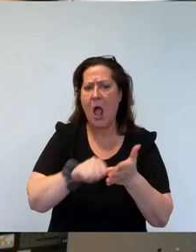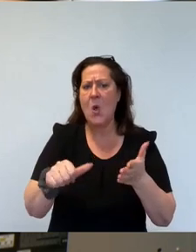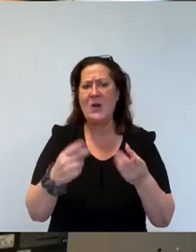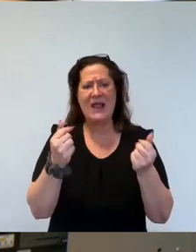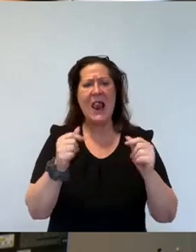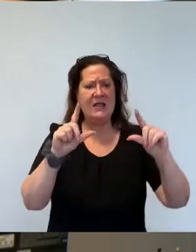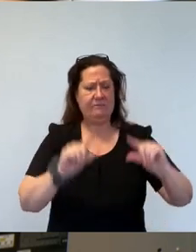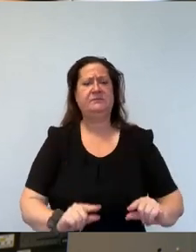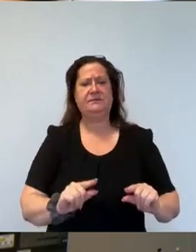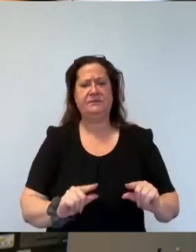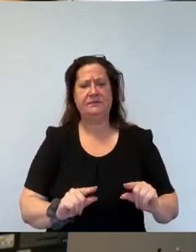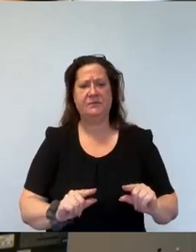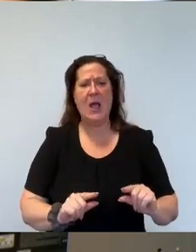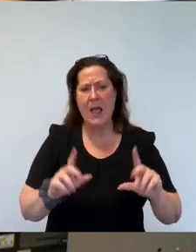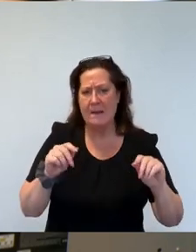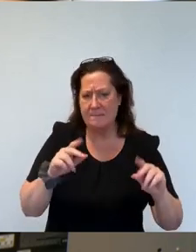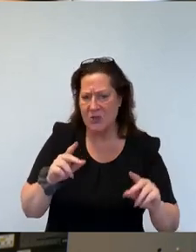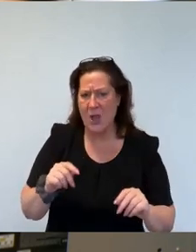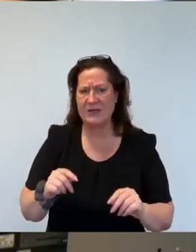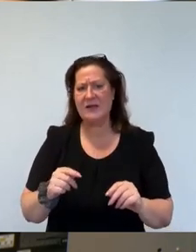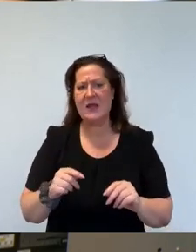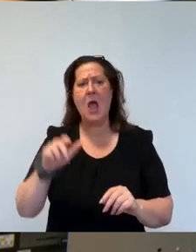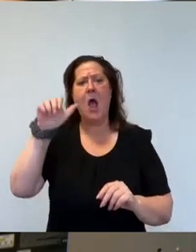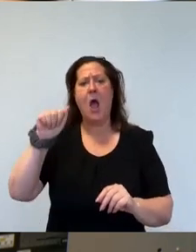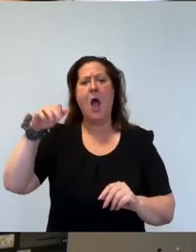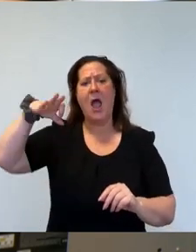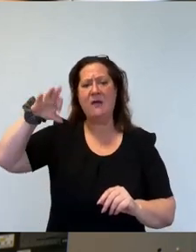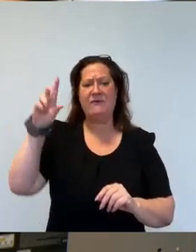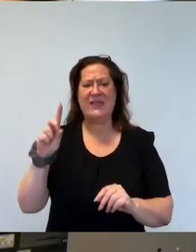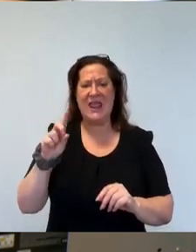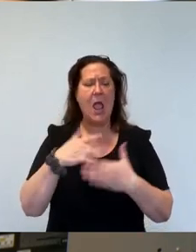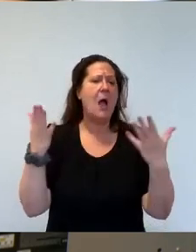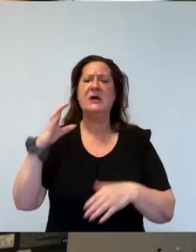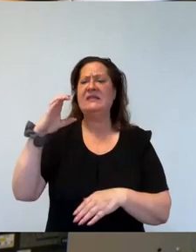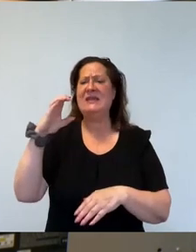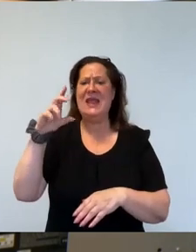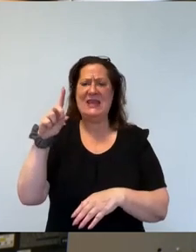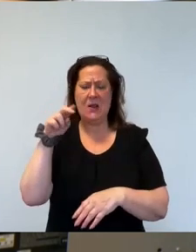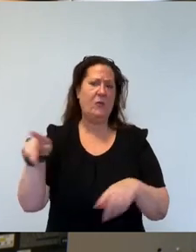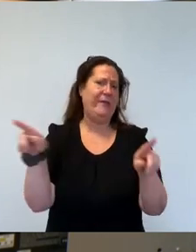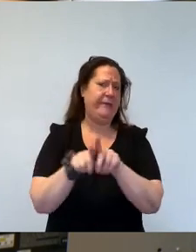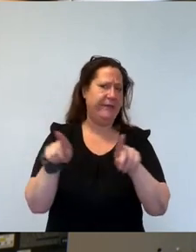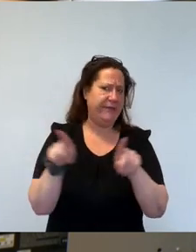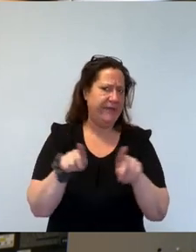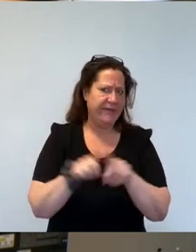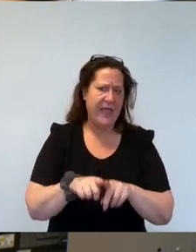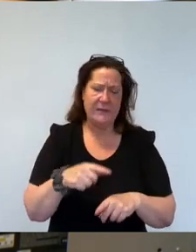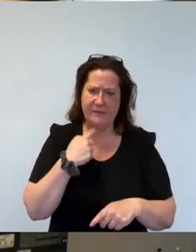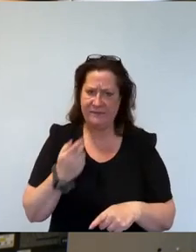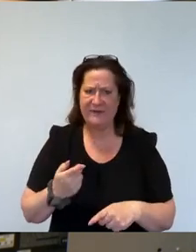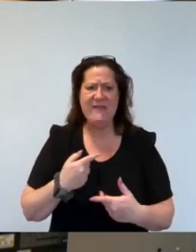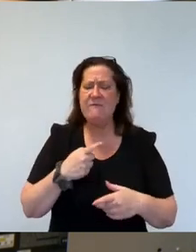was hier erzählt wird, insbesondere von Seiten der AfD, aber die CDU bläst ja genau das gleiche Horn, ist einfach auch eine falsche Behauptung.